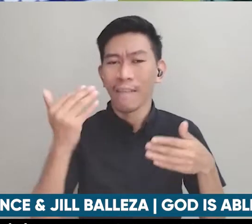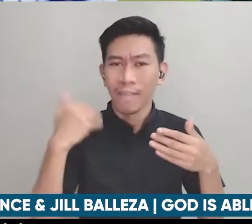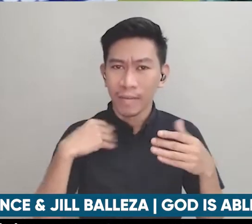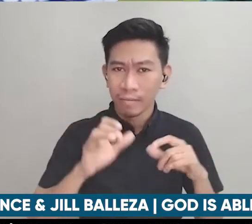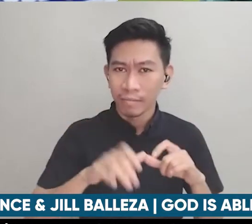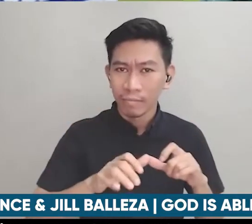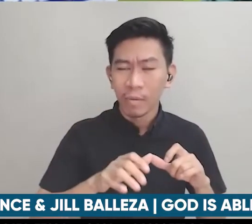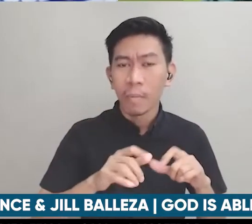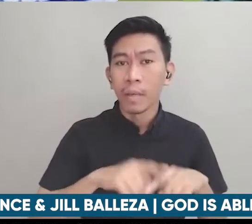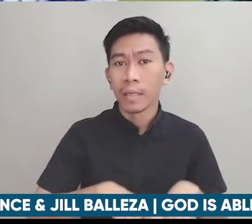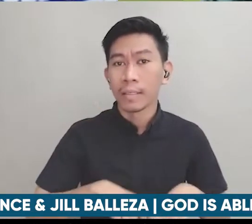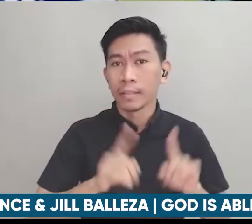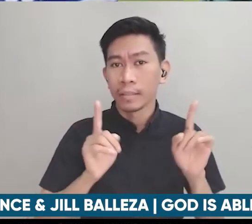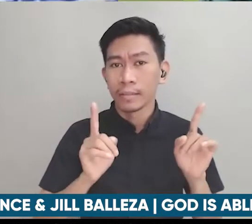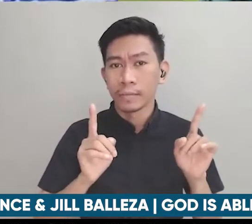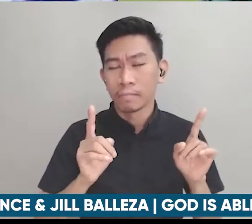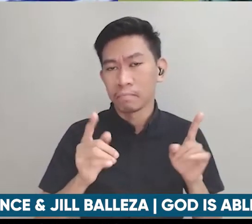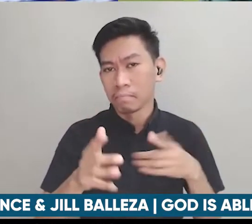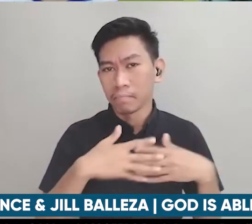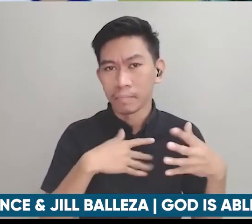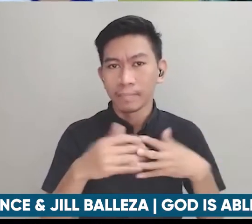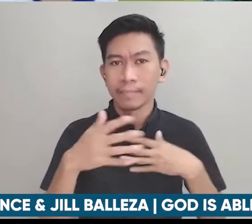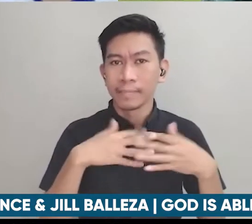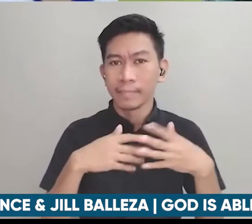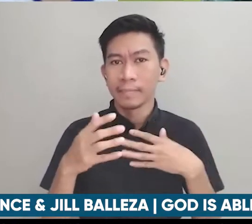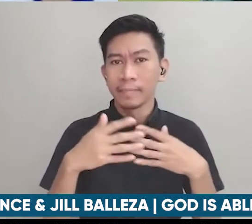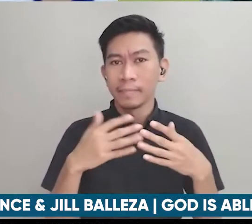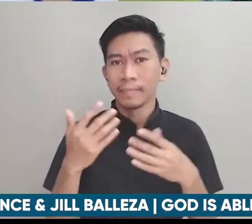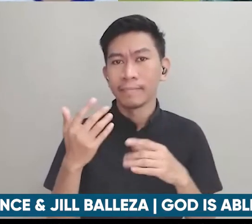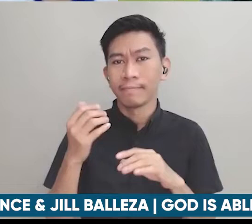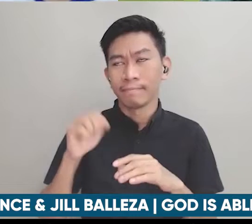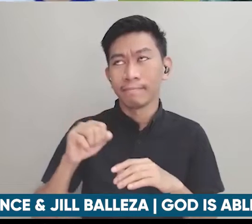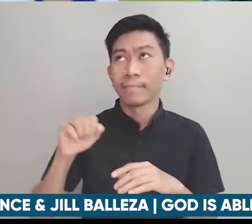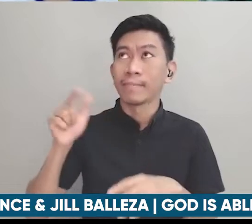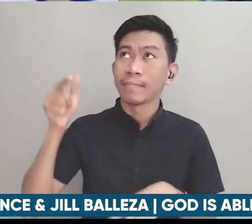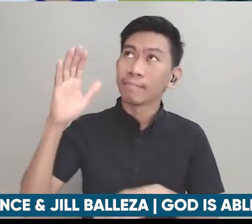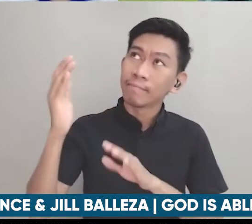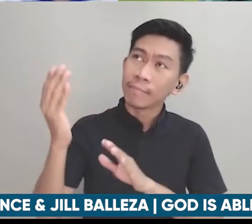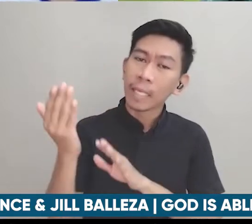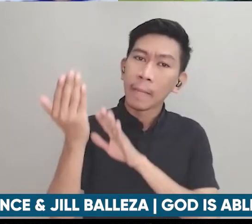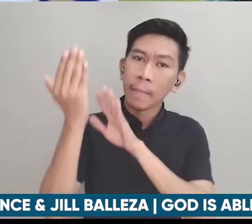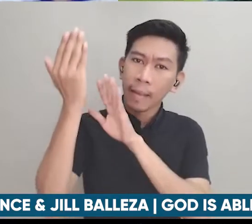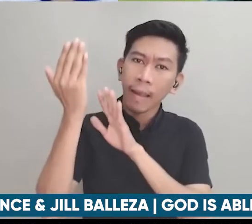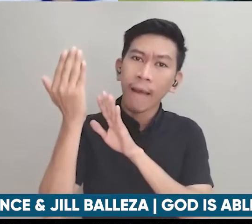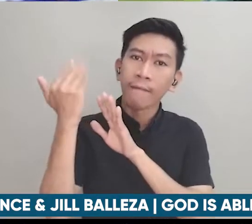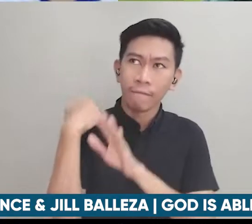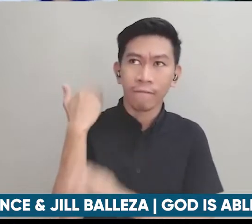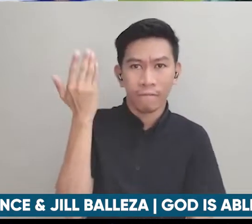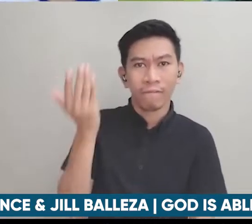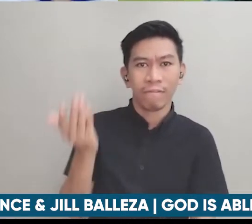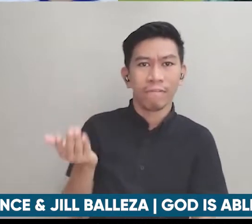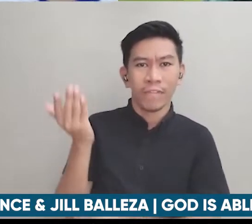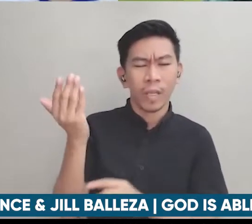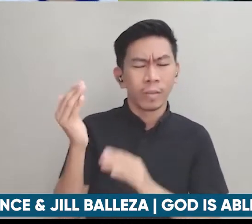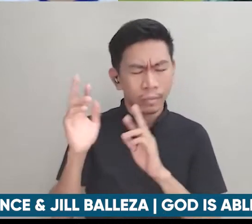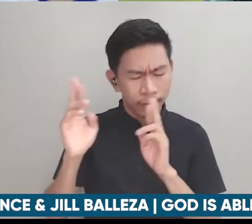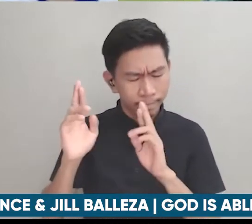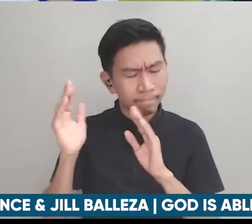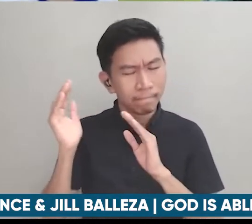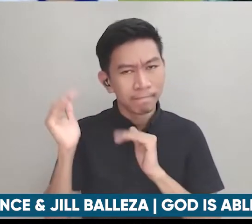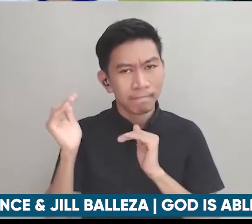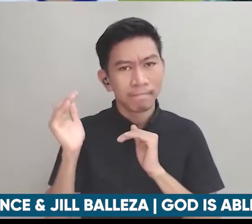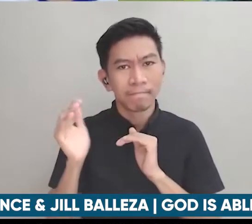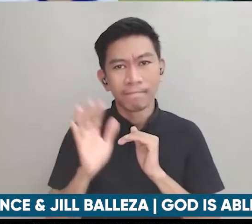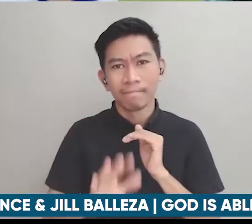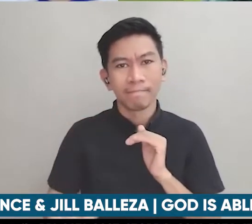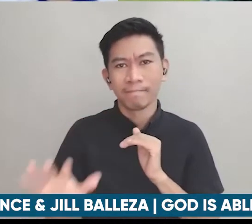kabila ng yun sa kabila ng yun meron pong presensya ng Diyos at may pagsama ang Diyos sa atin na sana maranasan nyo rin so at this point